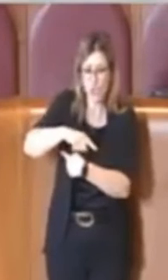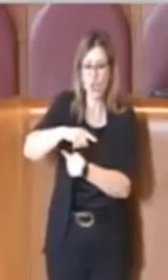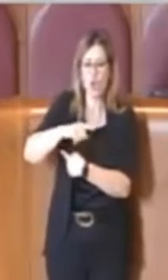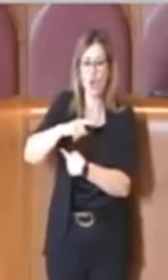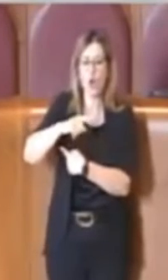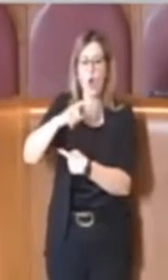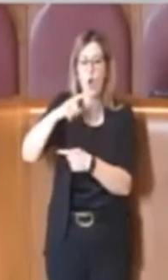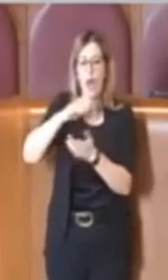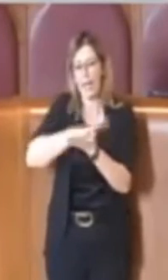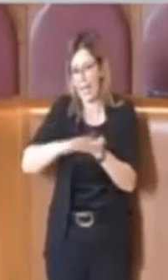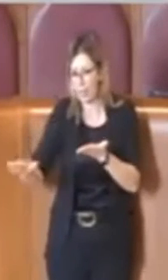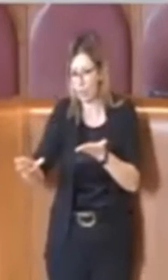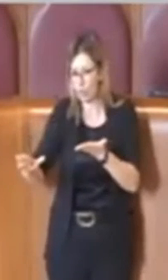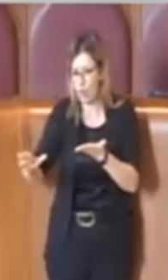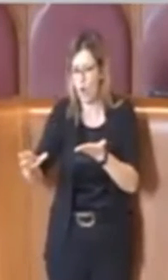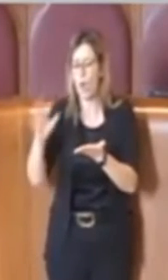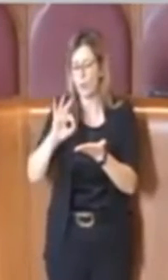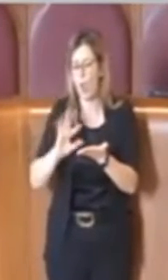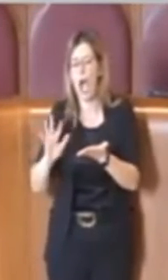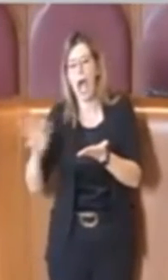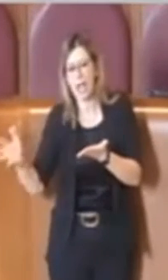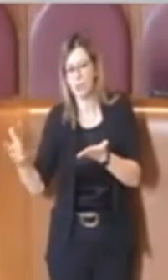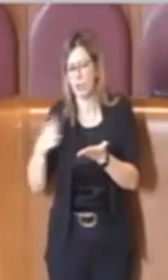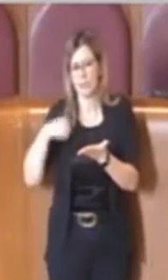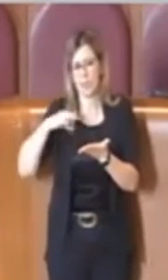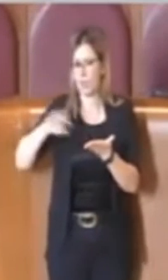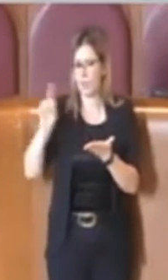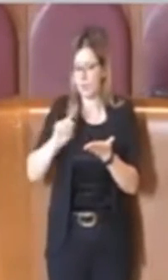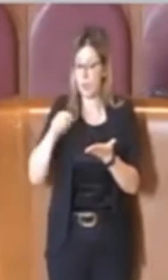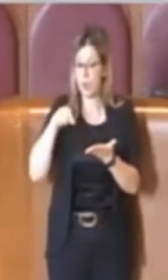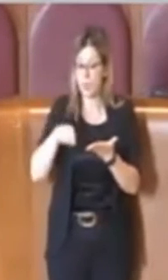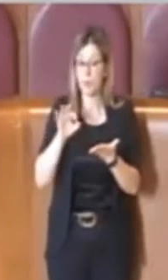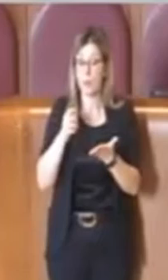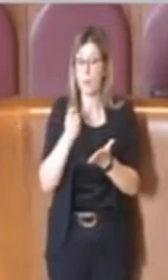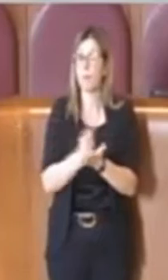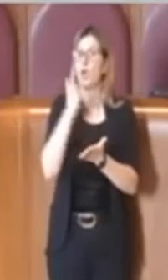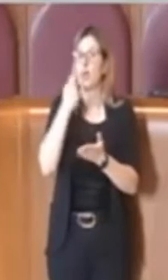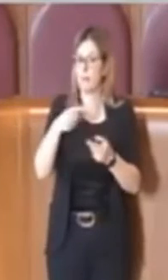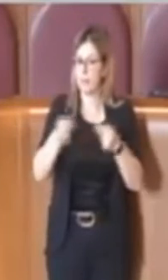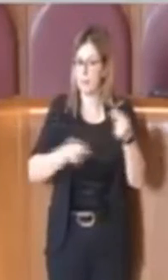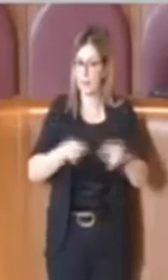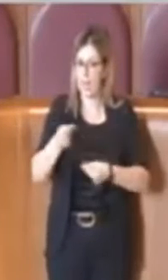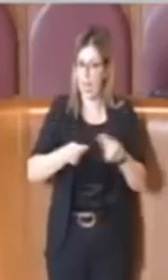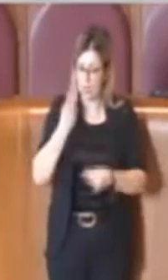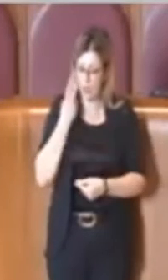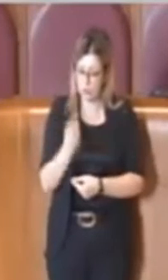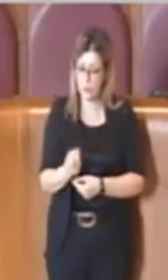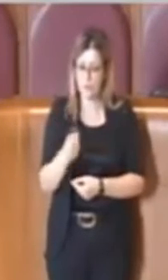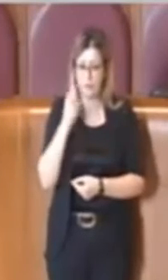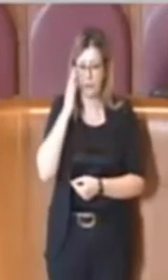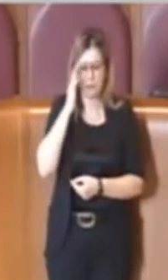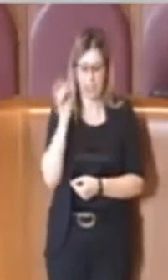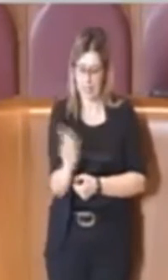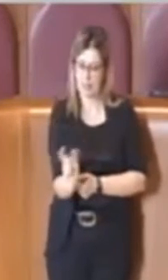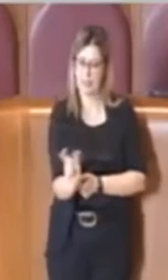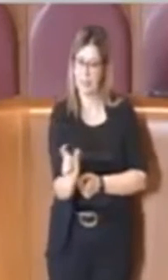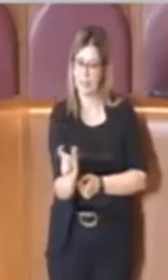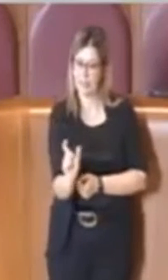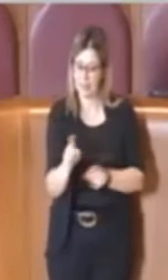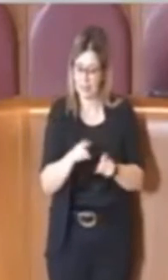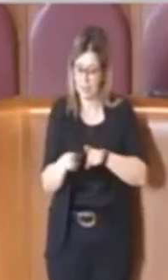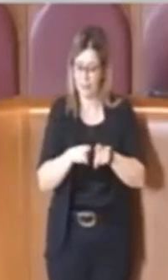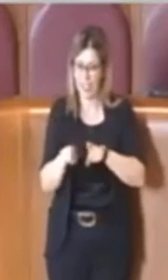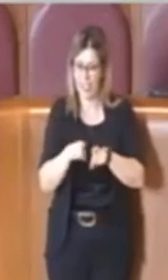quella parte che a noi non interessa, questa è proprio la parte importante del bilancio. La differenza tra i due è